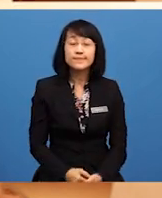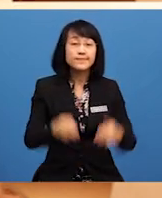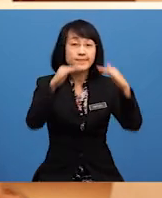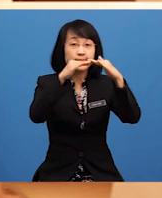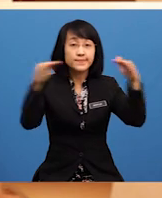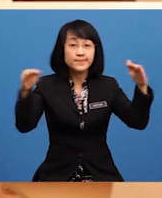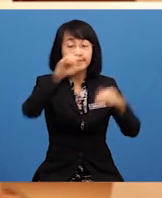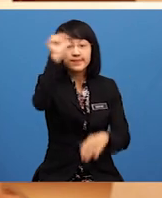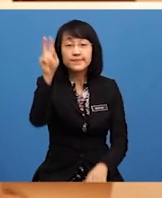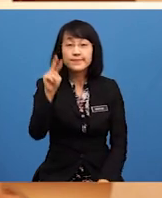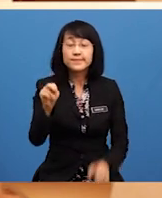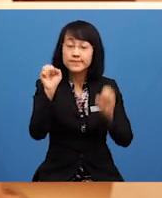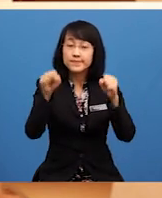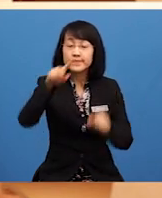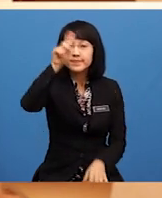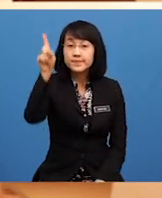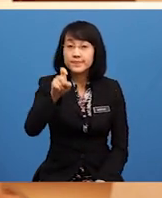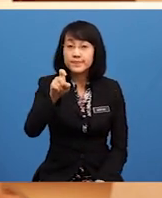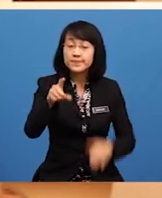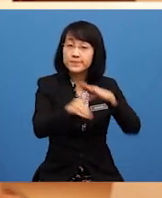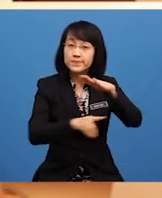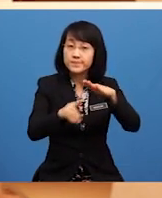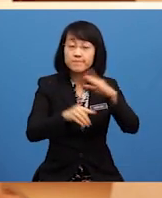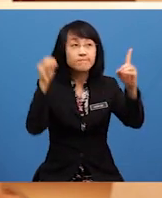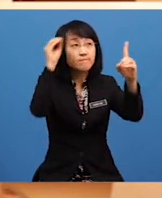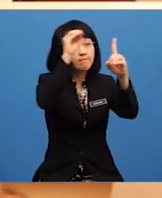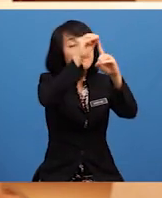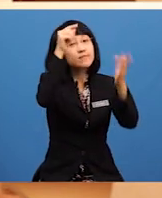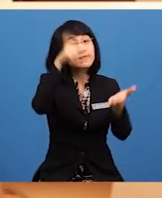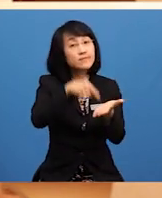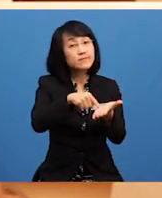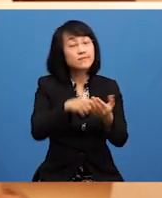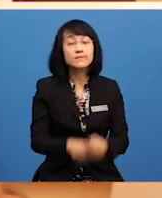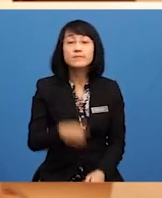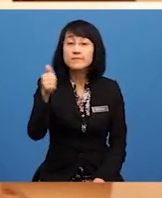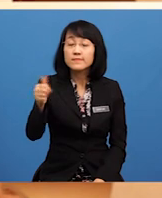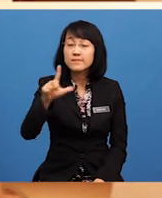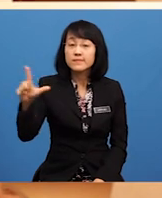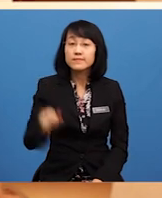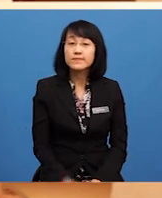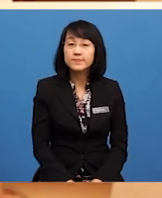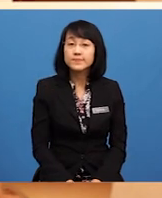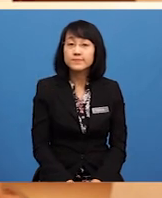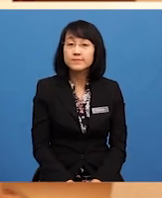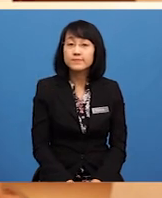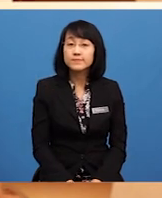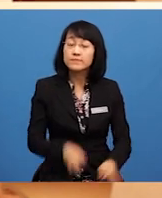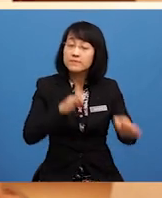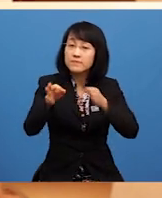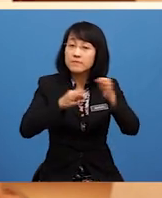soalan yang boleh ditanya berdasarkan objektif ini ialah Huraikan